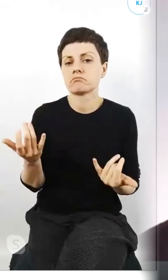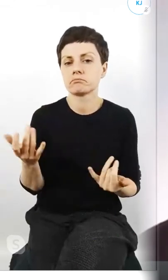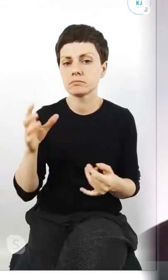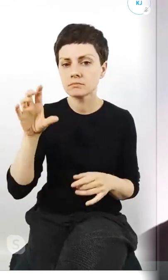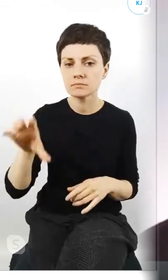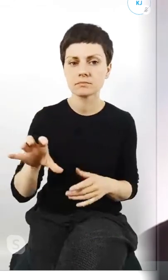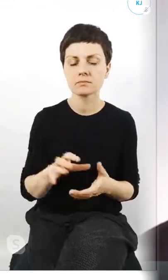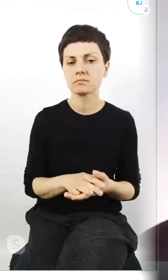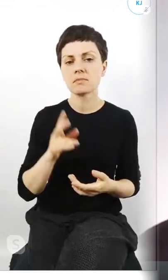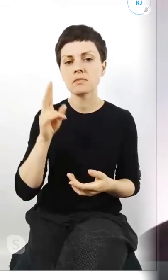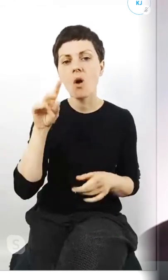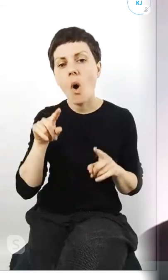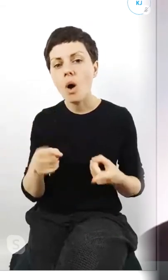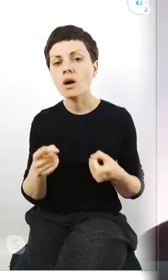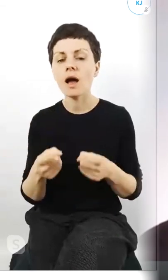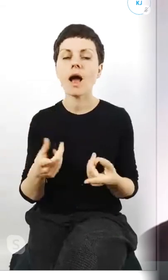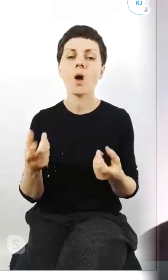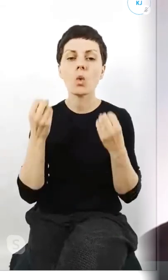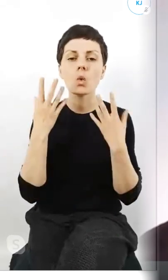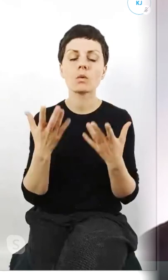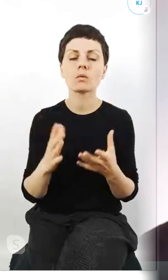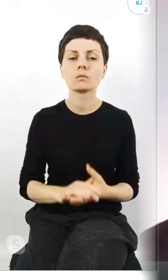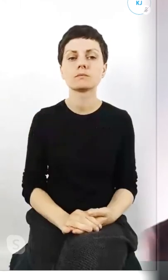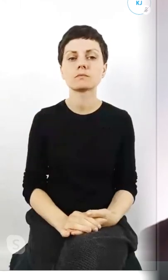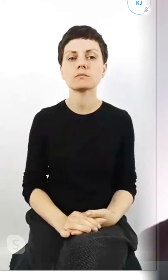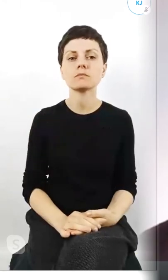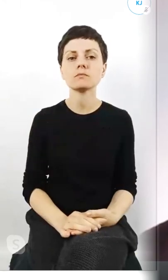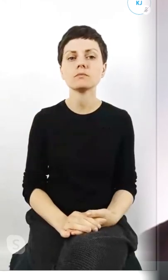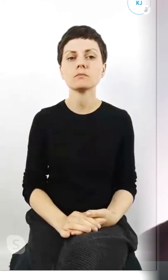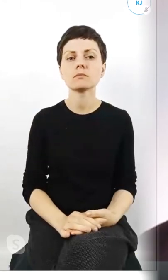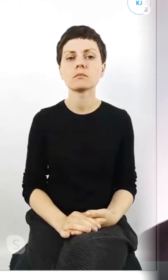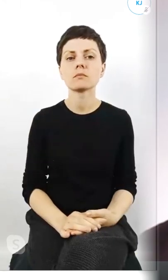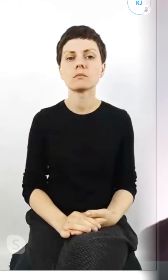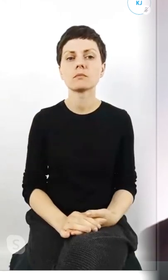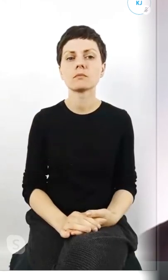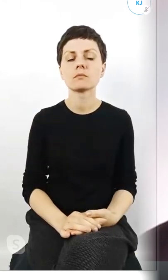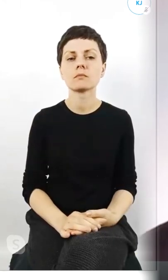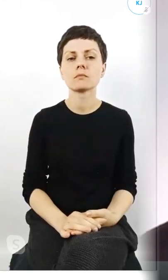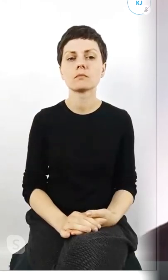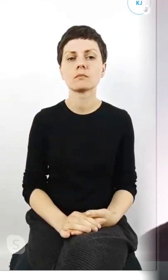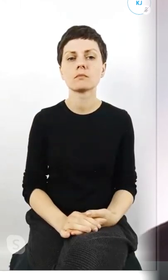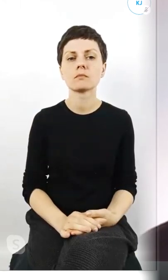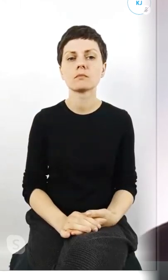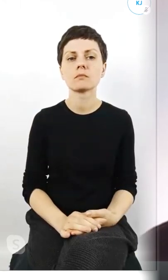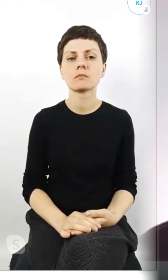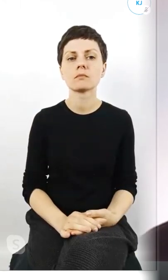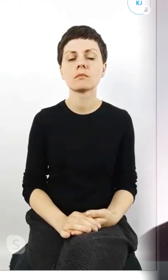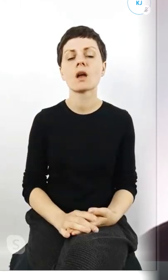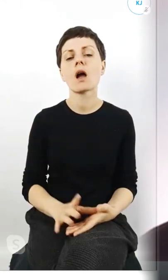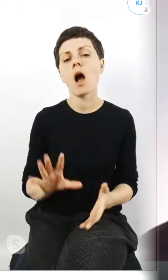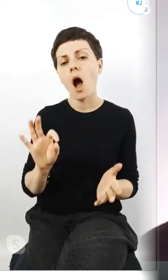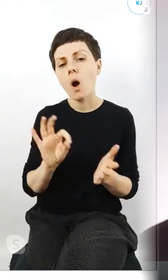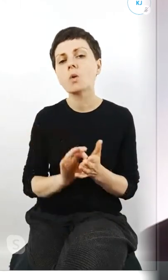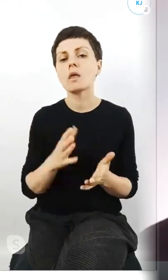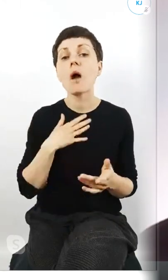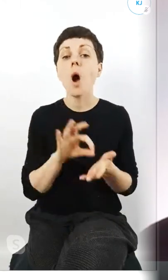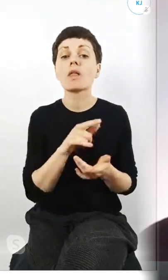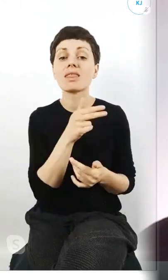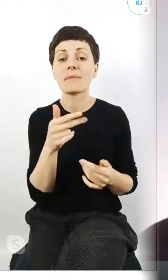organizacji kulturalnych tak tylko chociaż miałem właśnie to odnośnie galerii labirynt